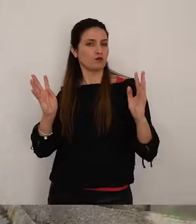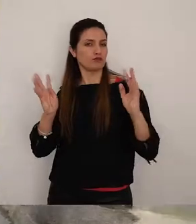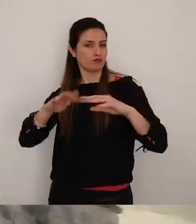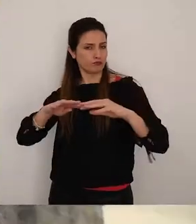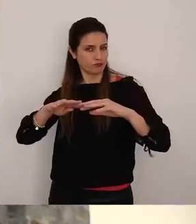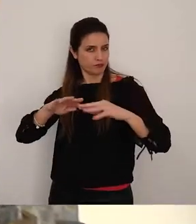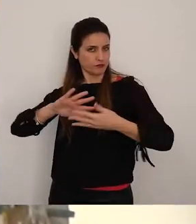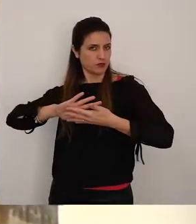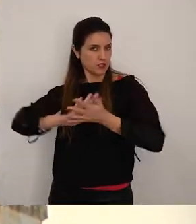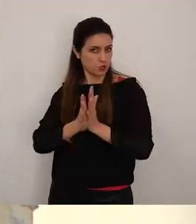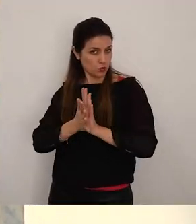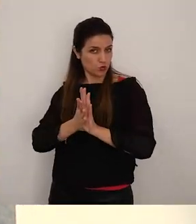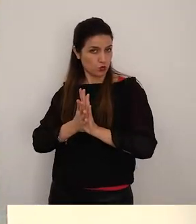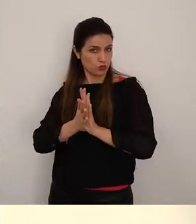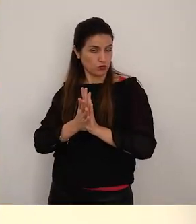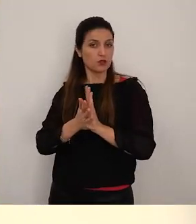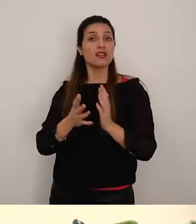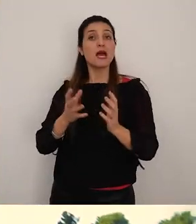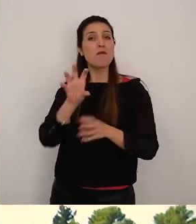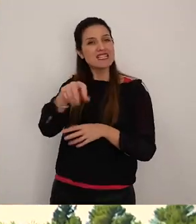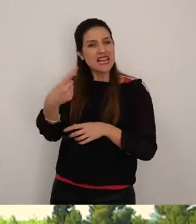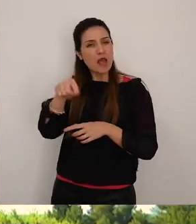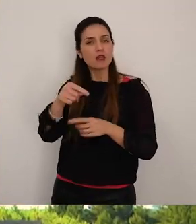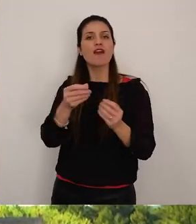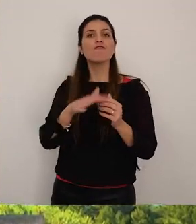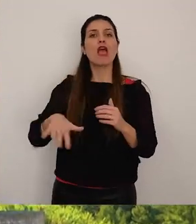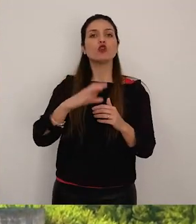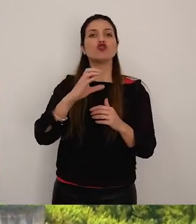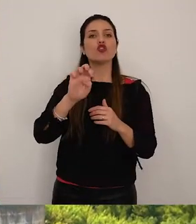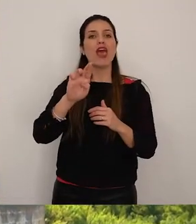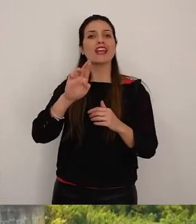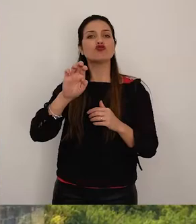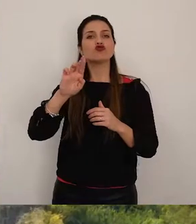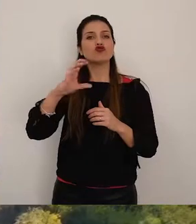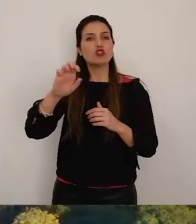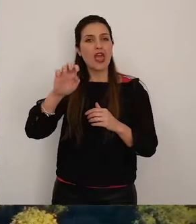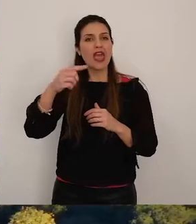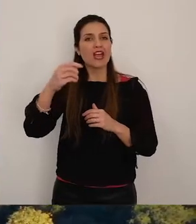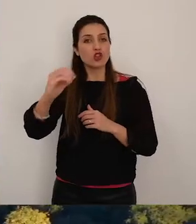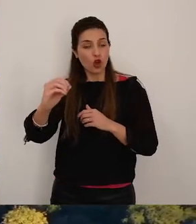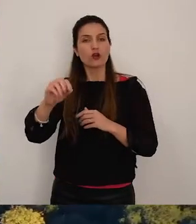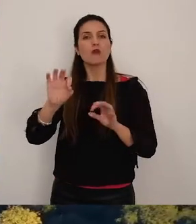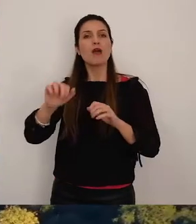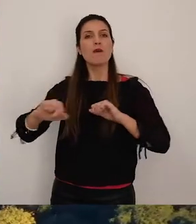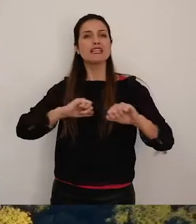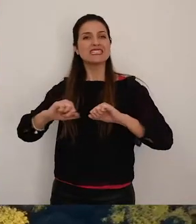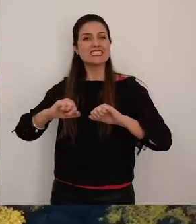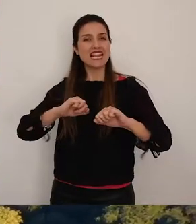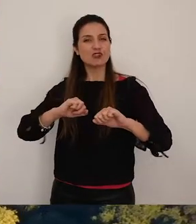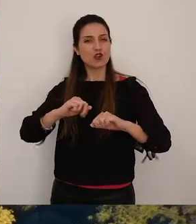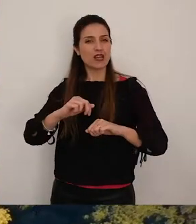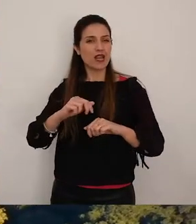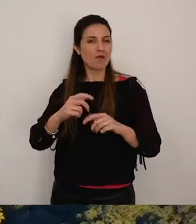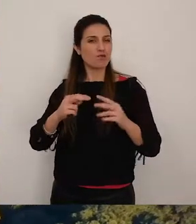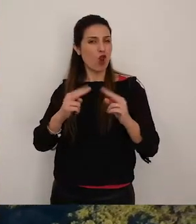essa è collocata nel feudo di cerceto il cui imboschimento fu opera dell'amministrazione provinciale nel 1970